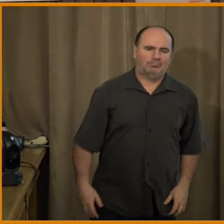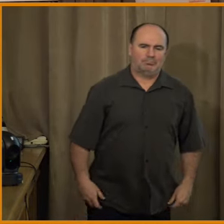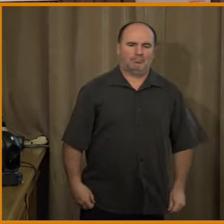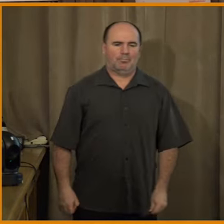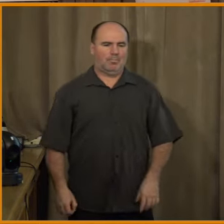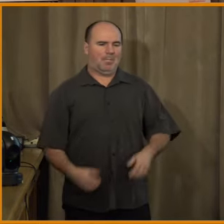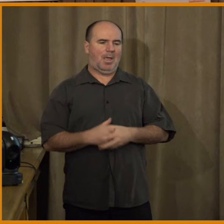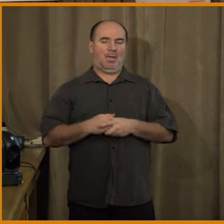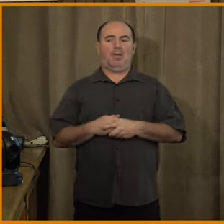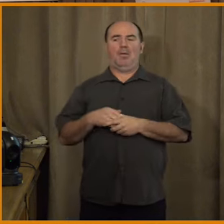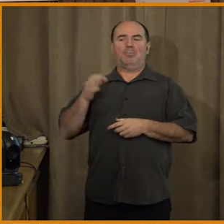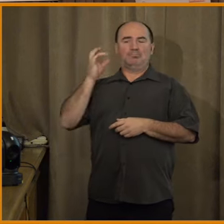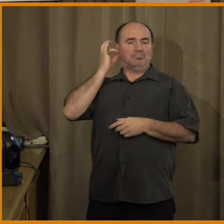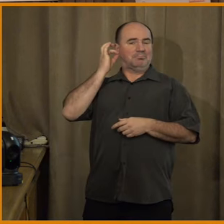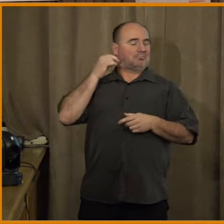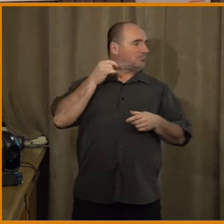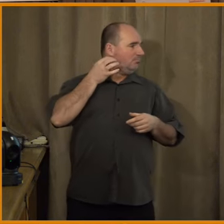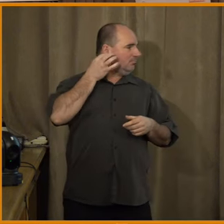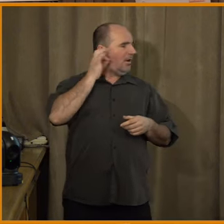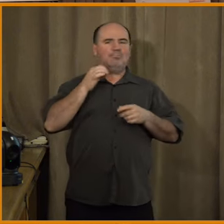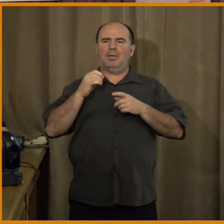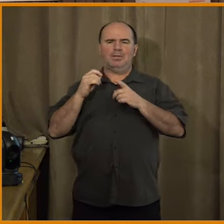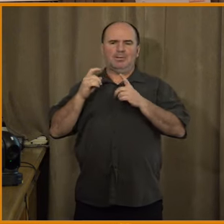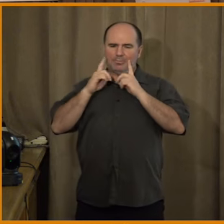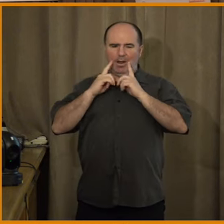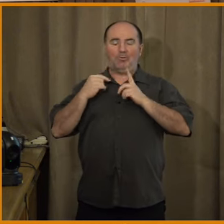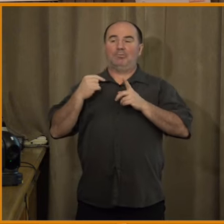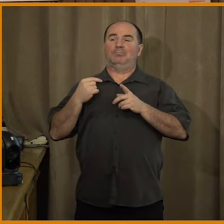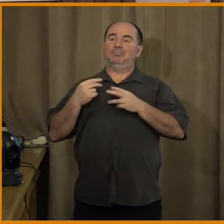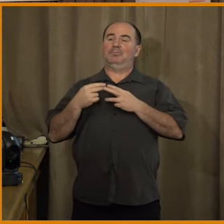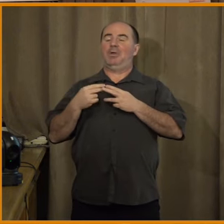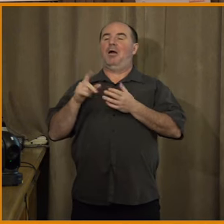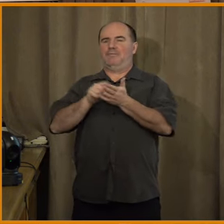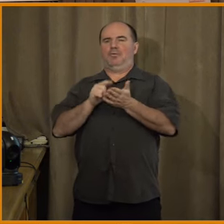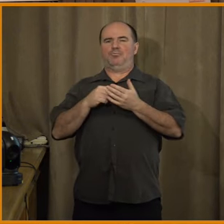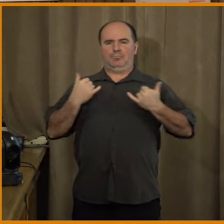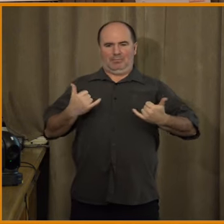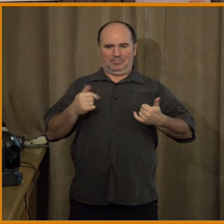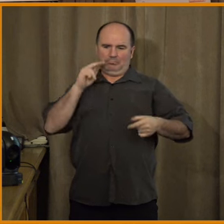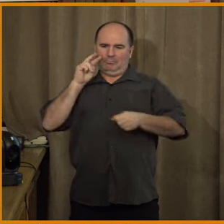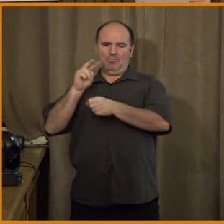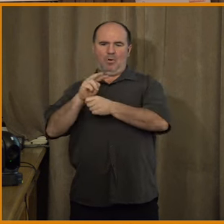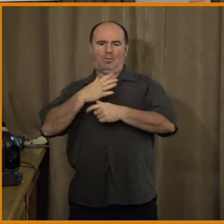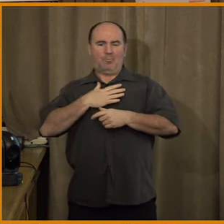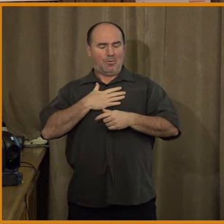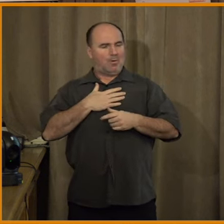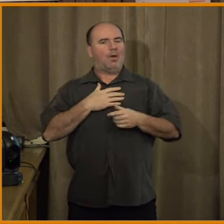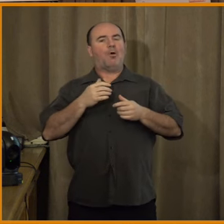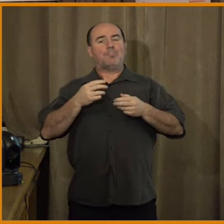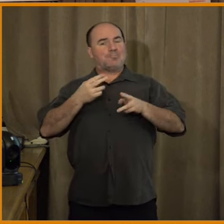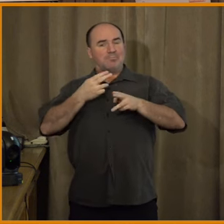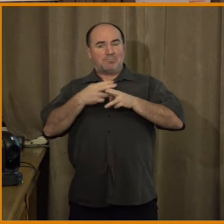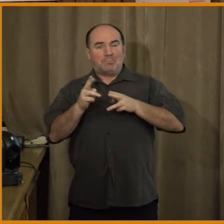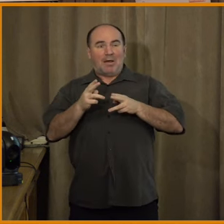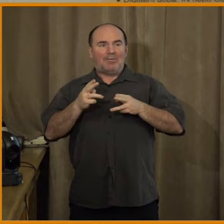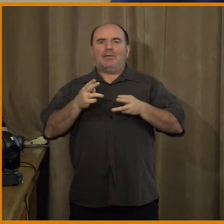Já jako využiju toho, že jsem tady z pozice toho akademika nemusí mít úplně jako praktické návrhy, protože je popravdě